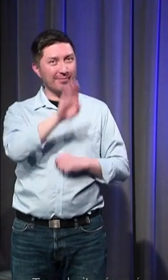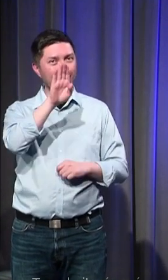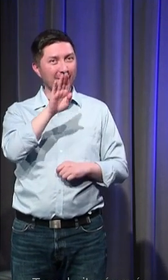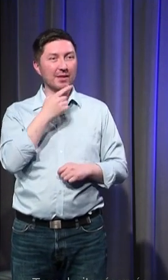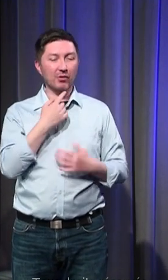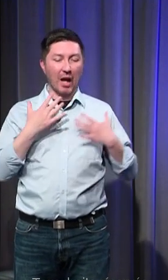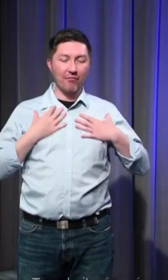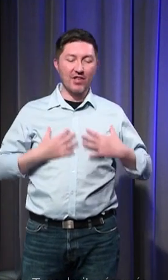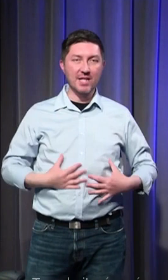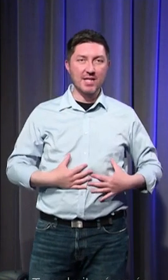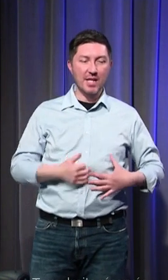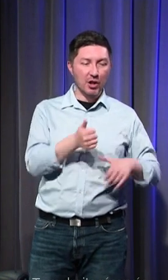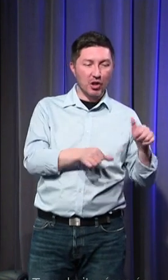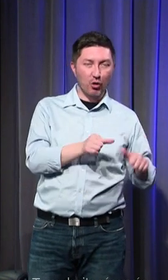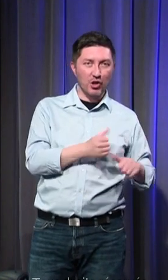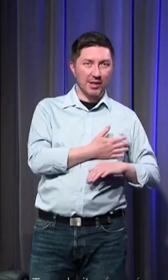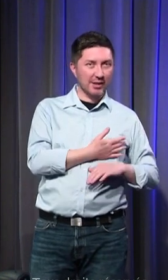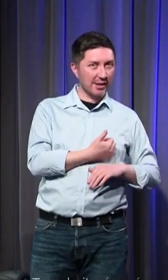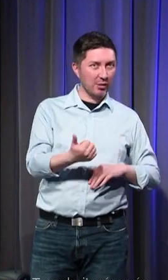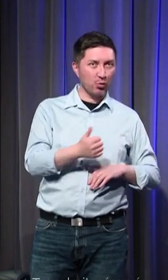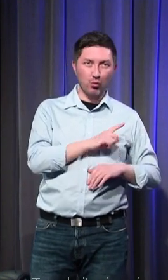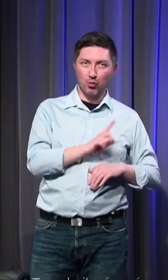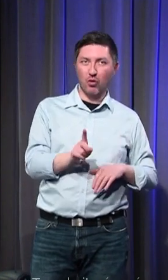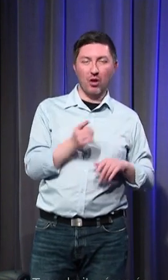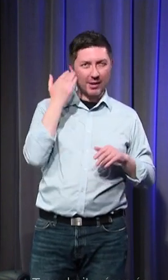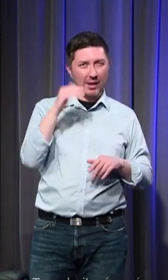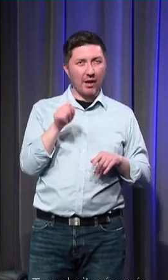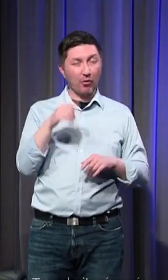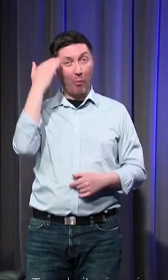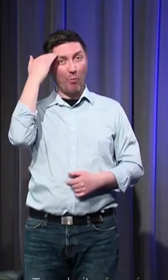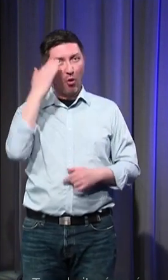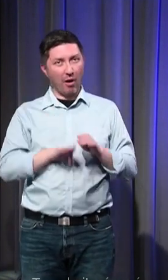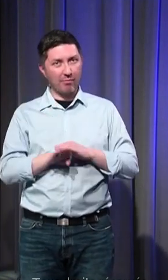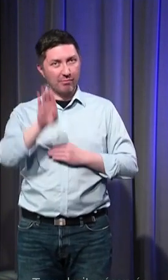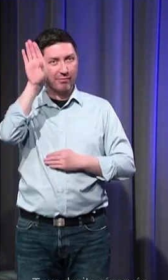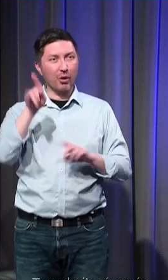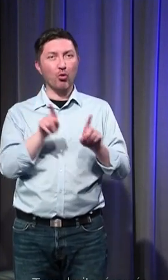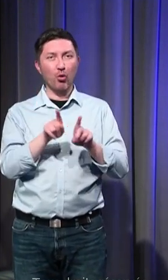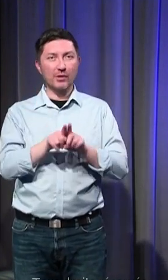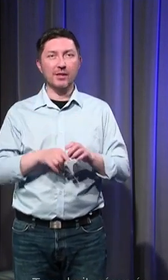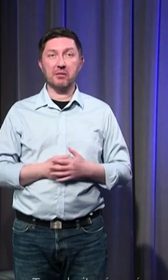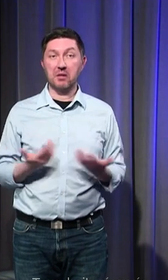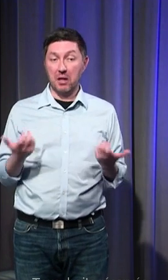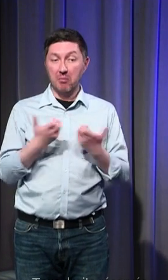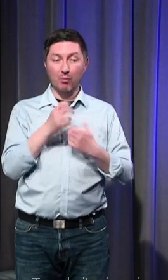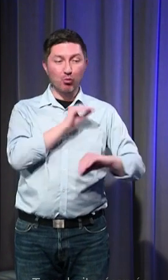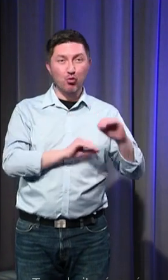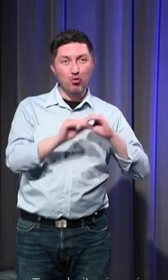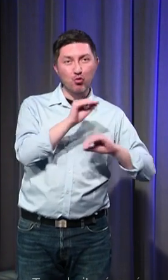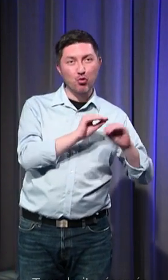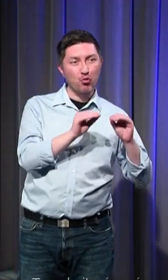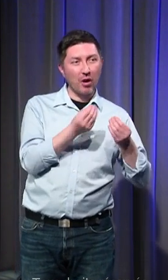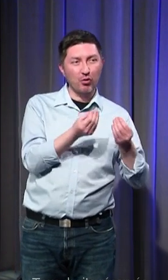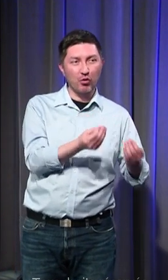soin chirurgical qu'on peut lui apporter les textes les mentionnent et les soins rien que les soins apportés quand vous avez